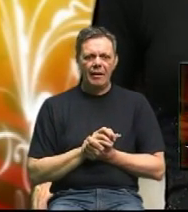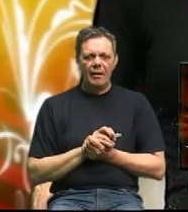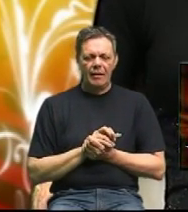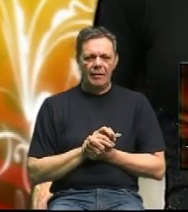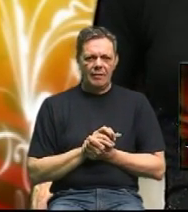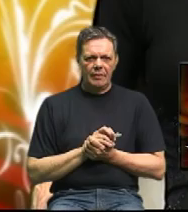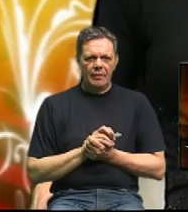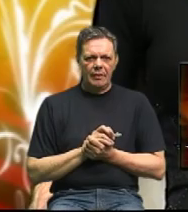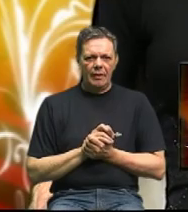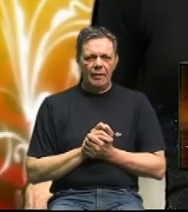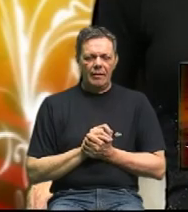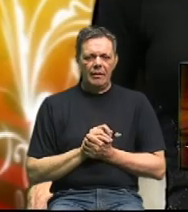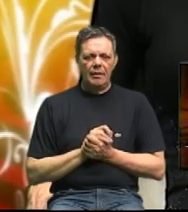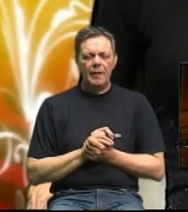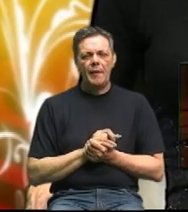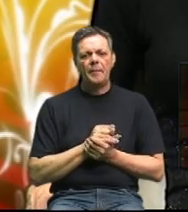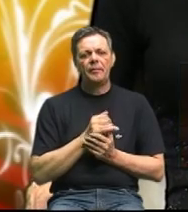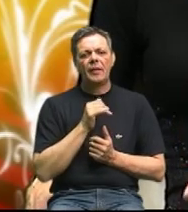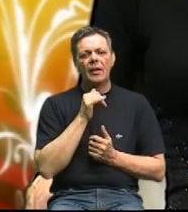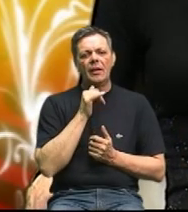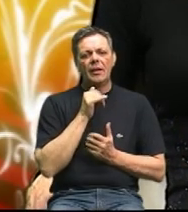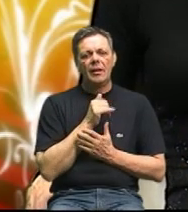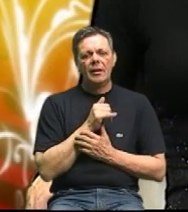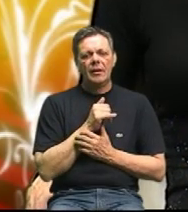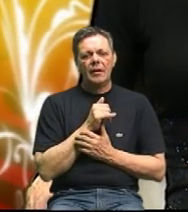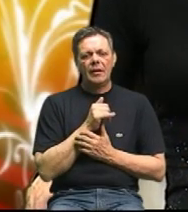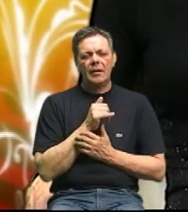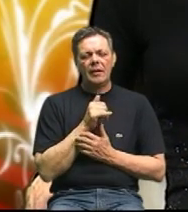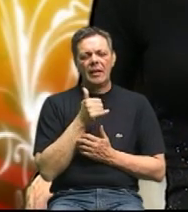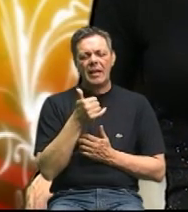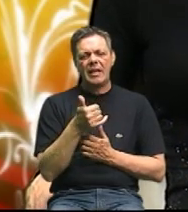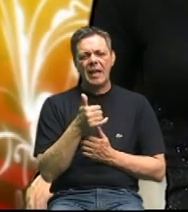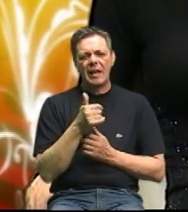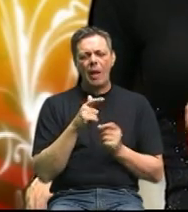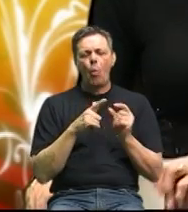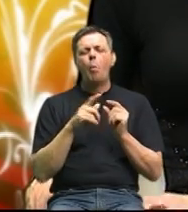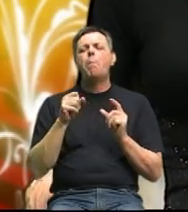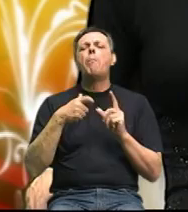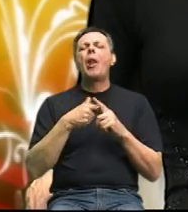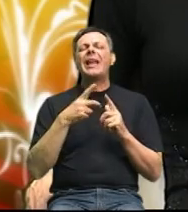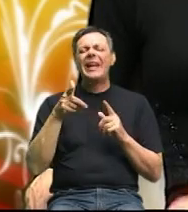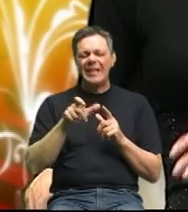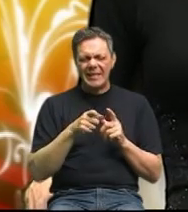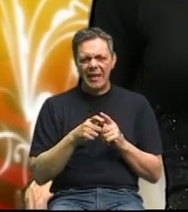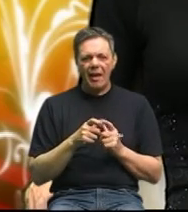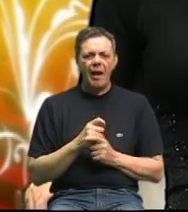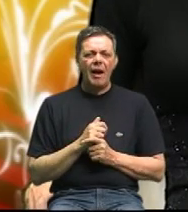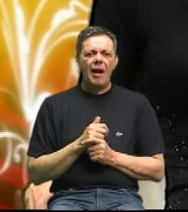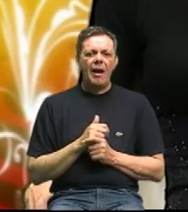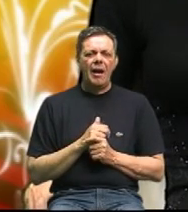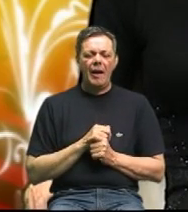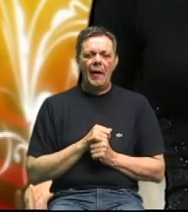da je jedan centar i jedan je u poliklinici i jedan je još a